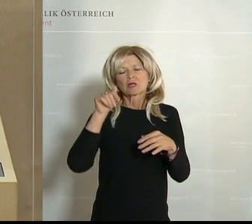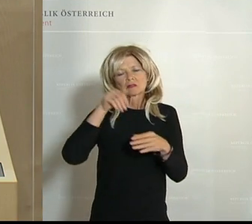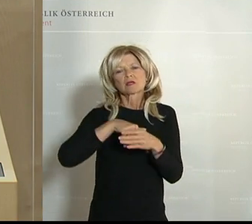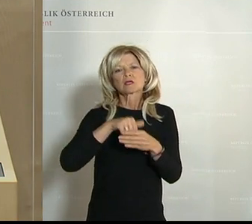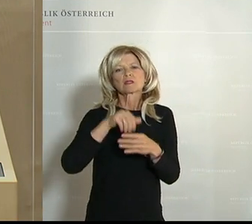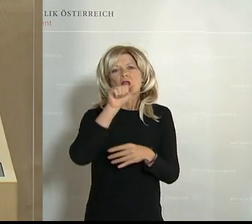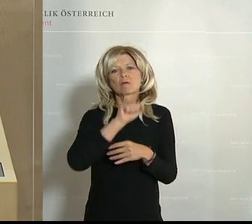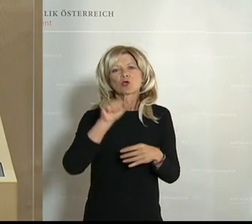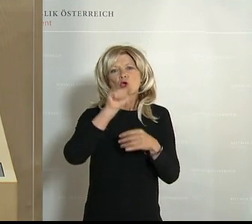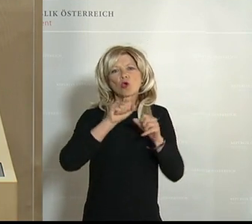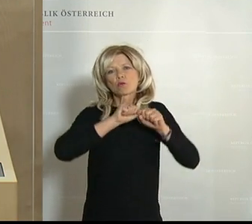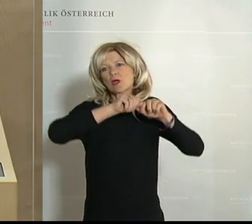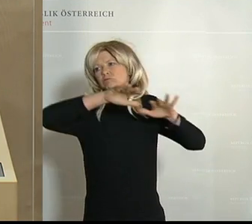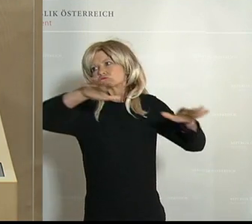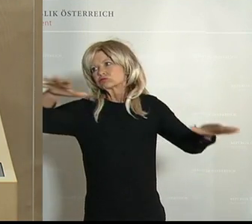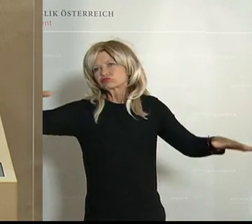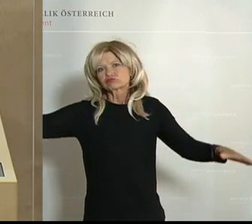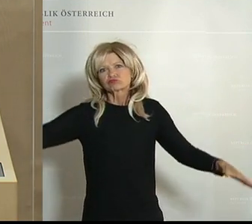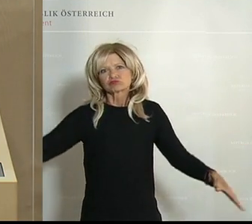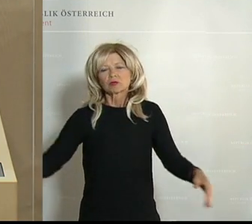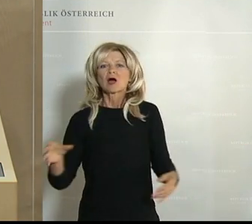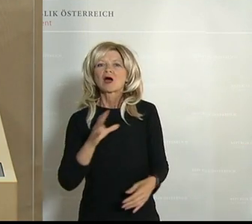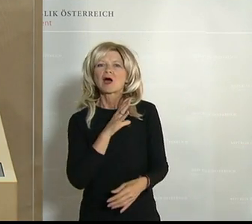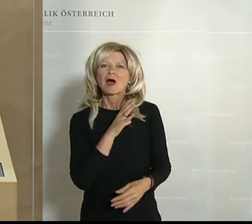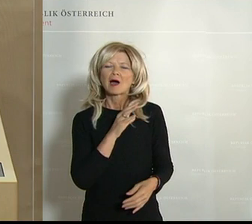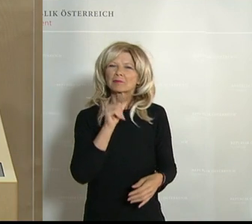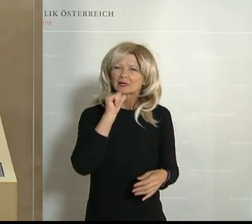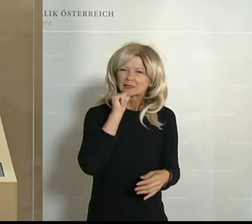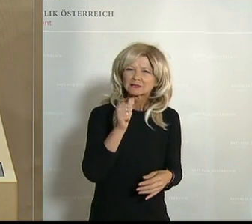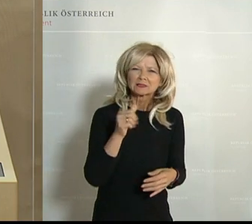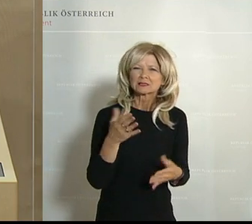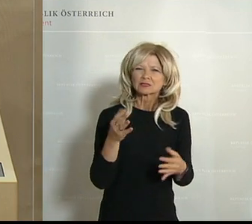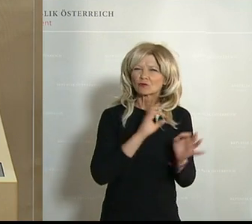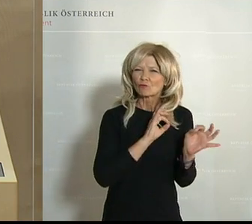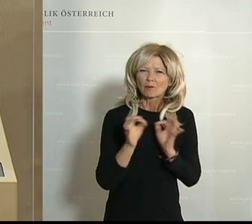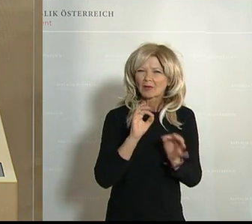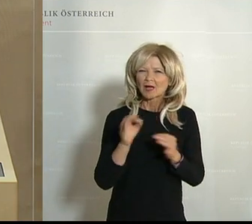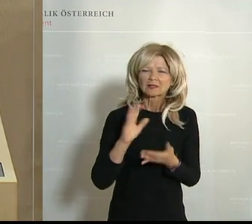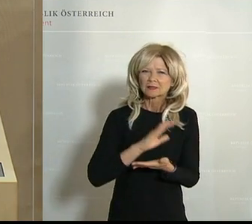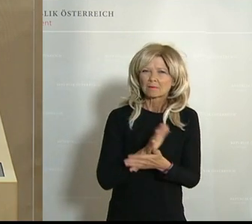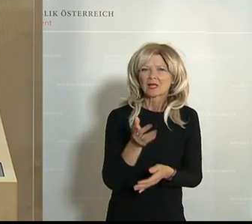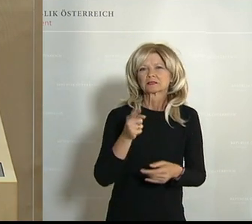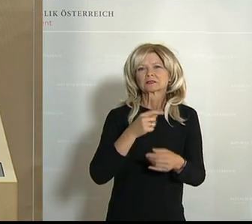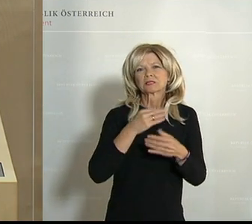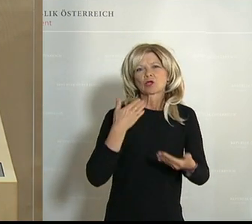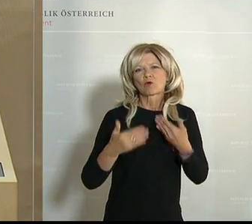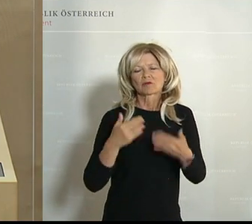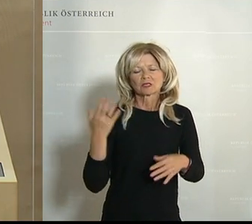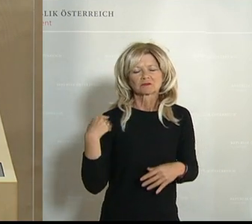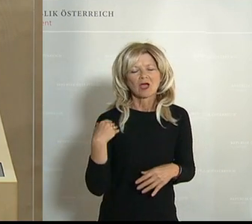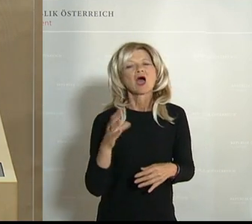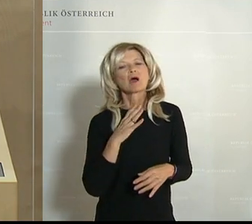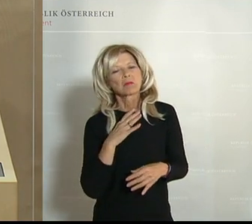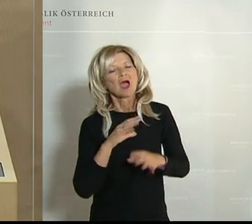zuständigen, nicht vorbereiteten Pressekonferenz. Aber alles hat im Großen und Ganzen sehr gut funktioniert, laut